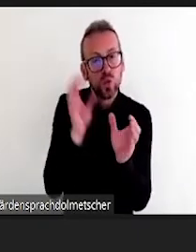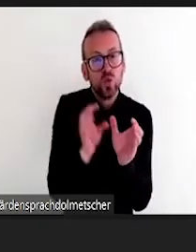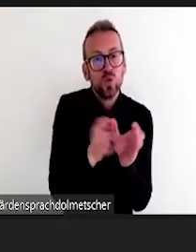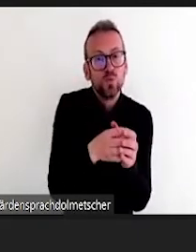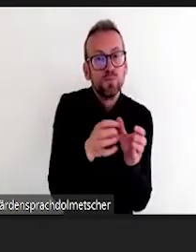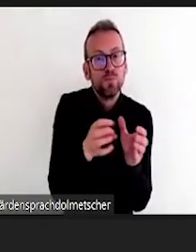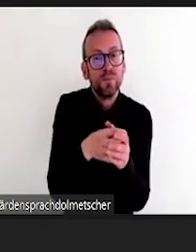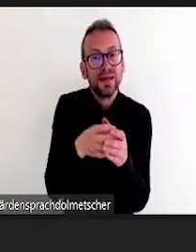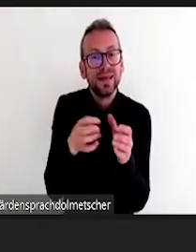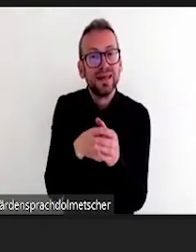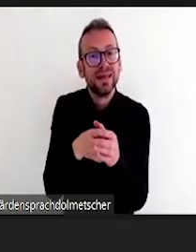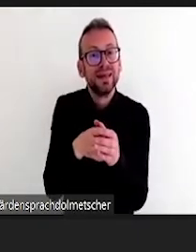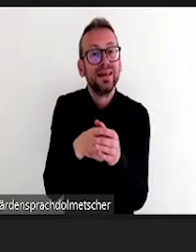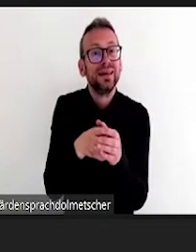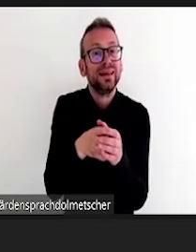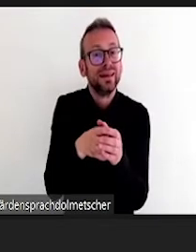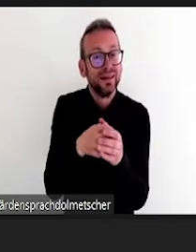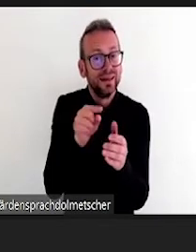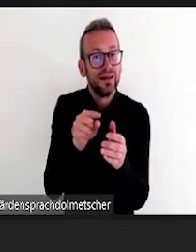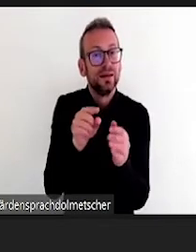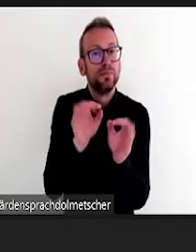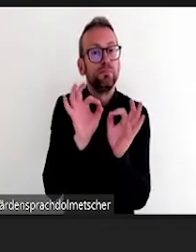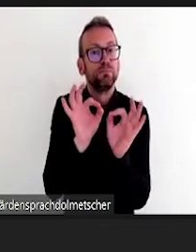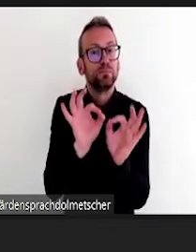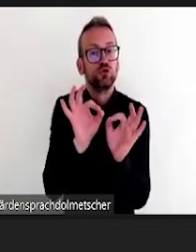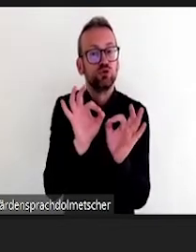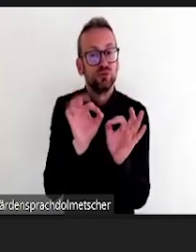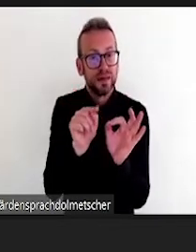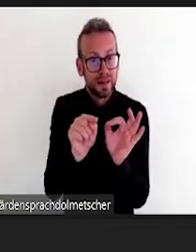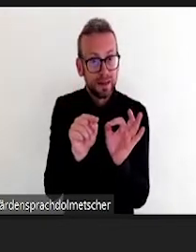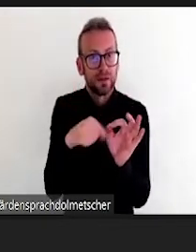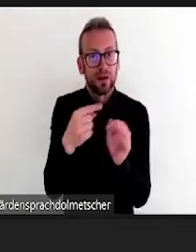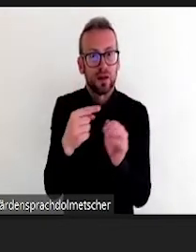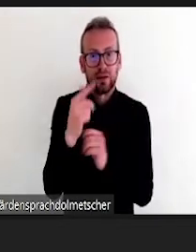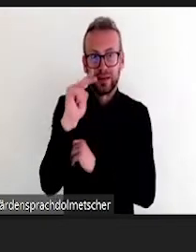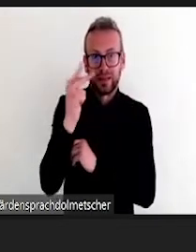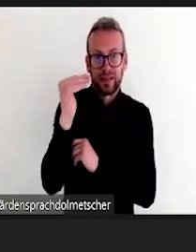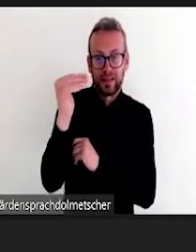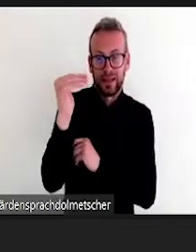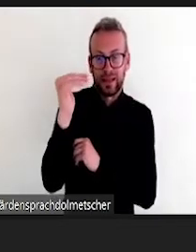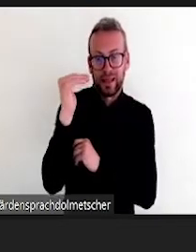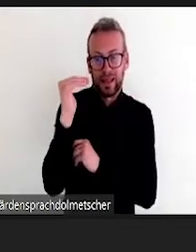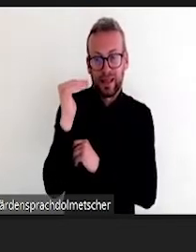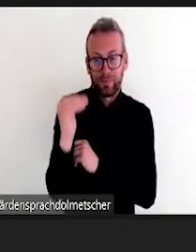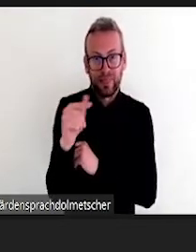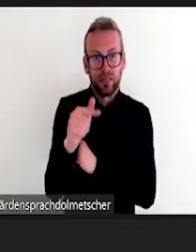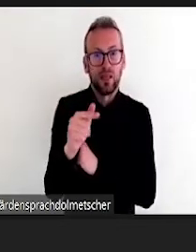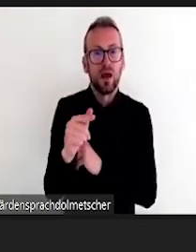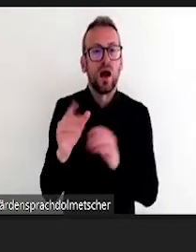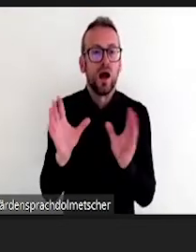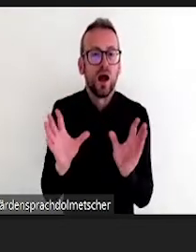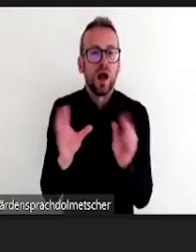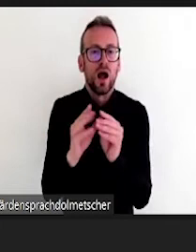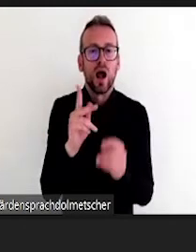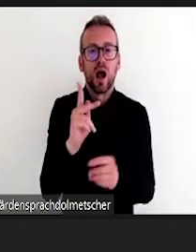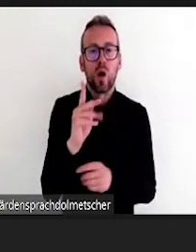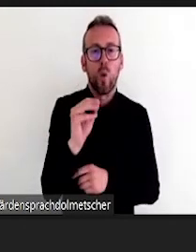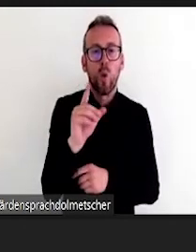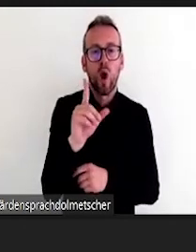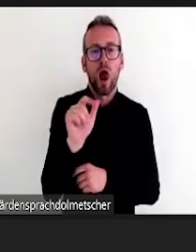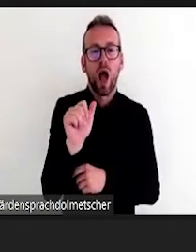Das ist nochmal ein ganz anderes Thema, wo wir, glaube ich, noch recht am Anfang stehen, aber was jetzt auch immer populärer wird.